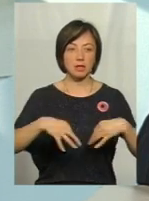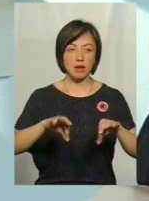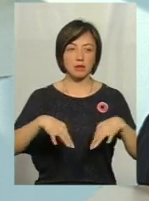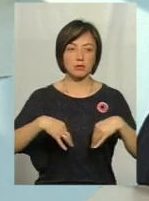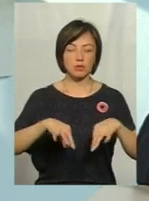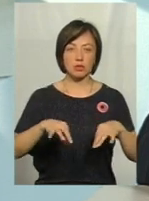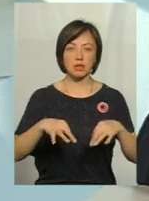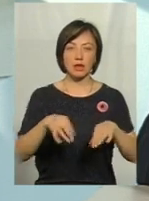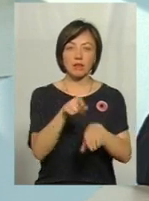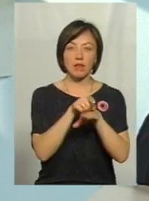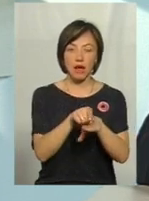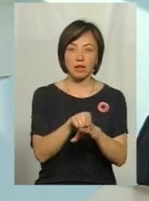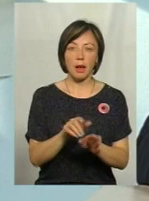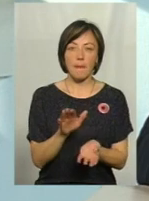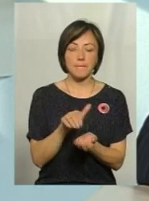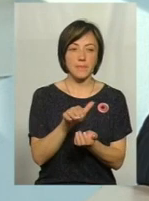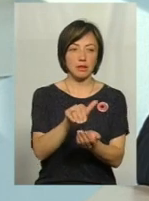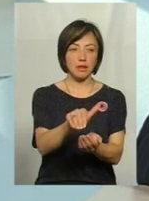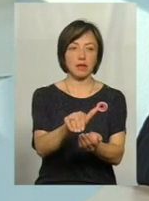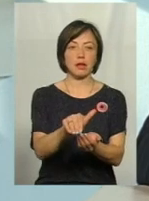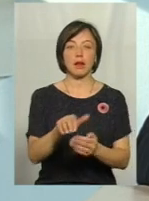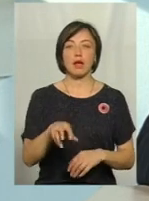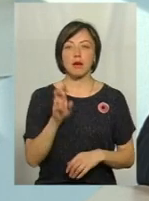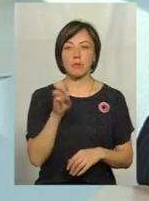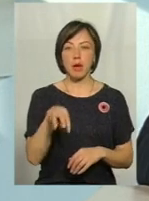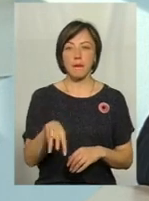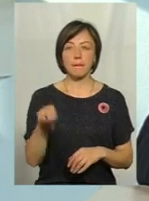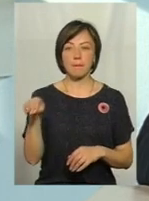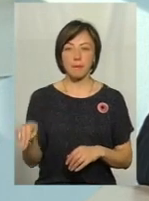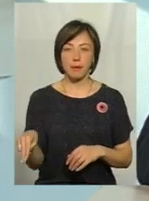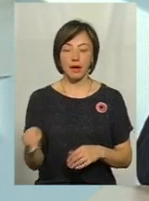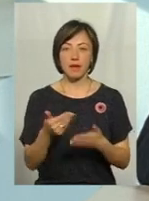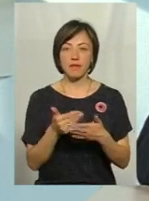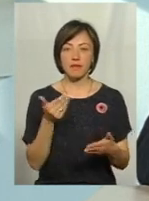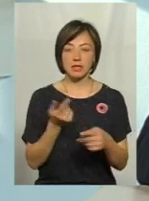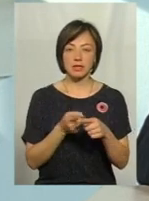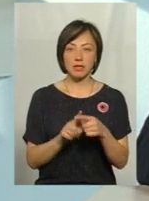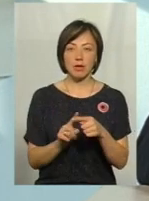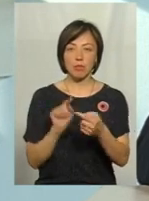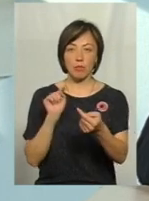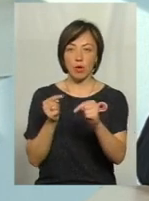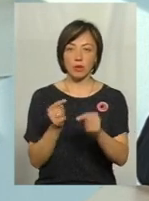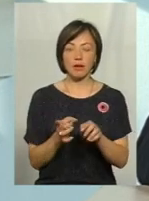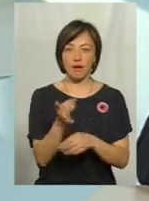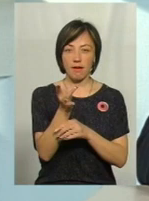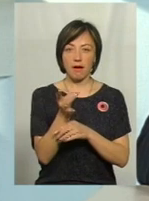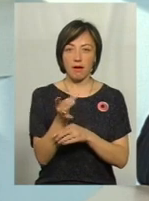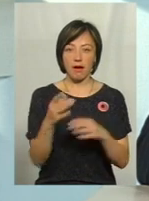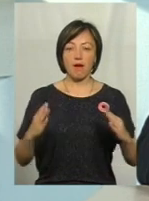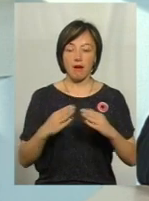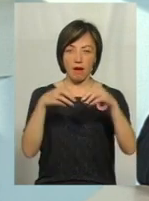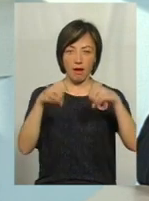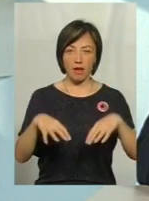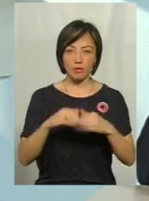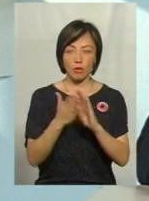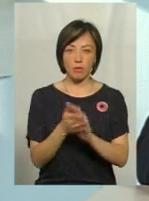засобів, танки, БТРи, БМП, від тих же самих протиракетних комплексів, від